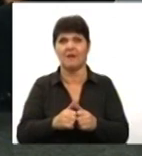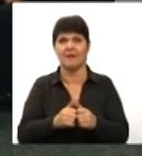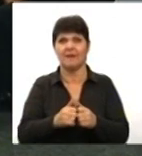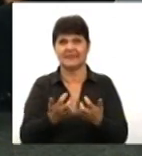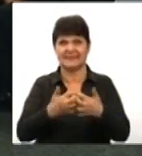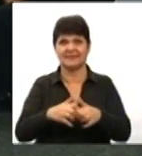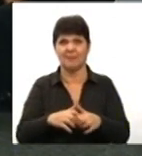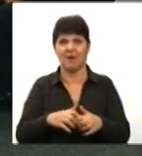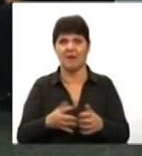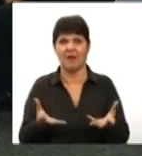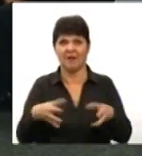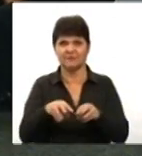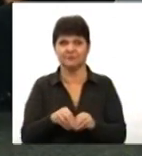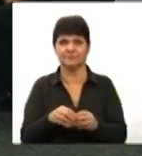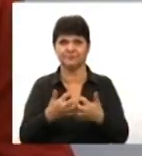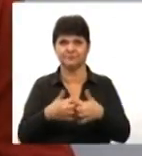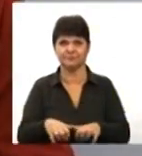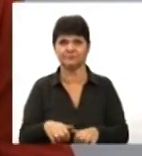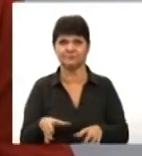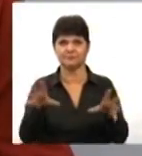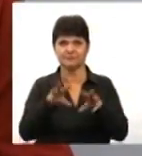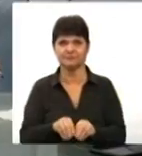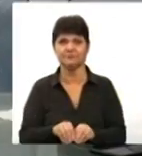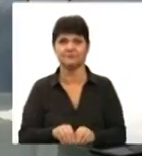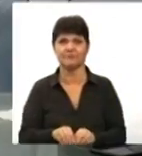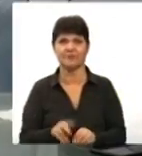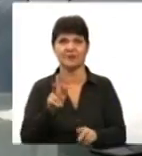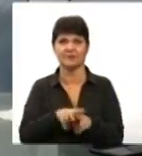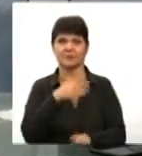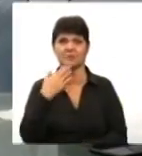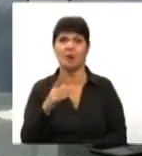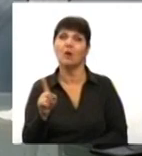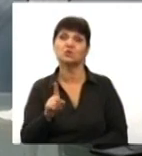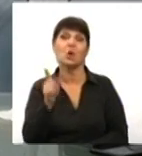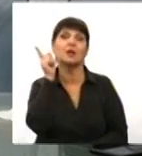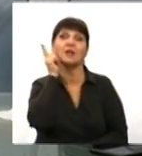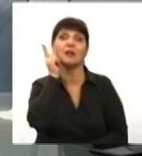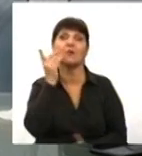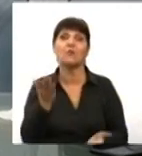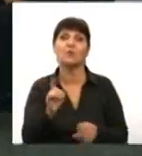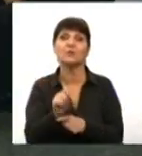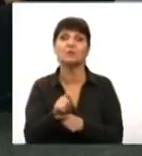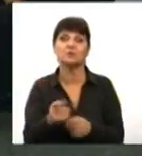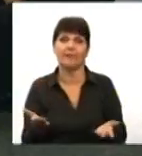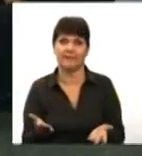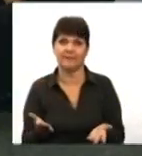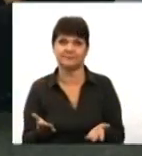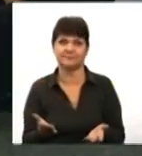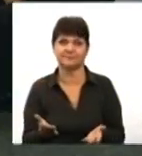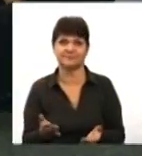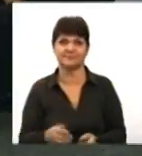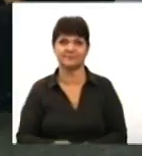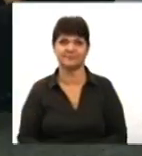не створює ніякого шумового навантаження навколишнього середовища. Що телефон усьому-сьому? Яка його функція? Як гаджета?